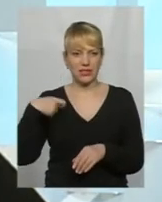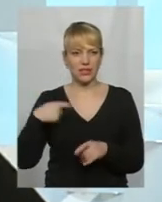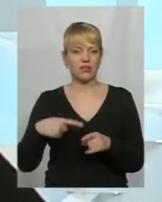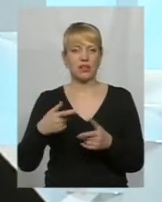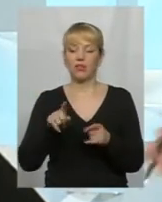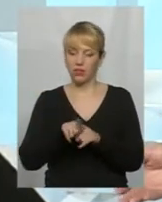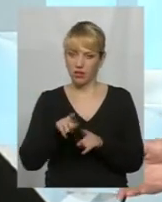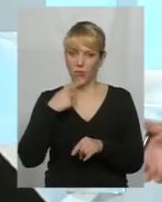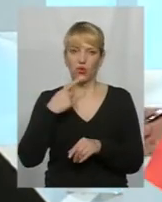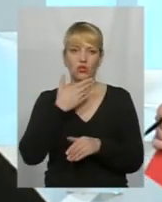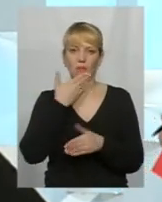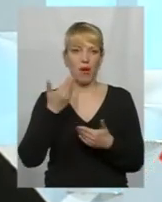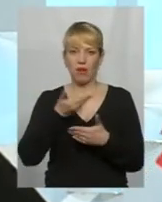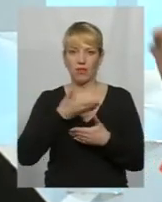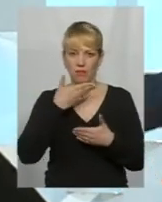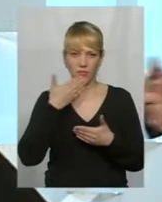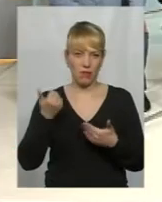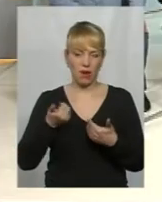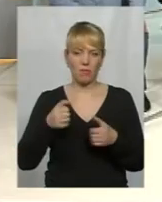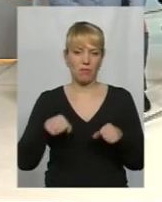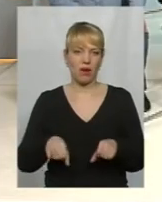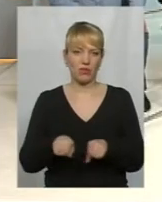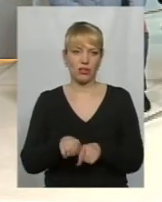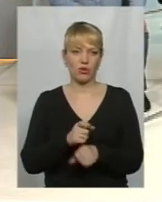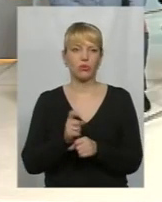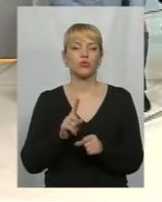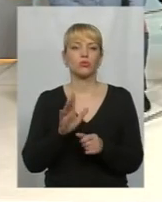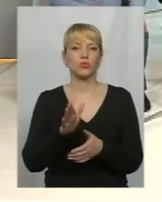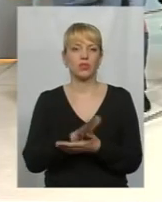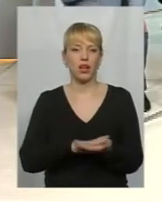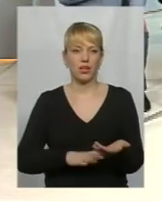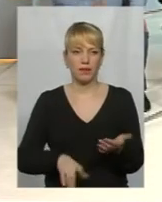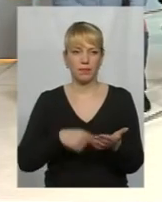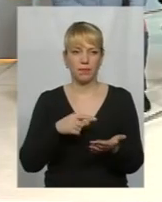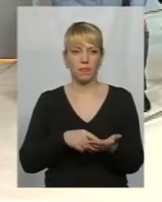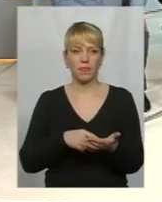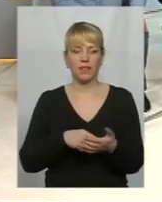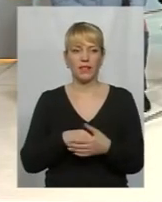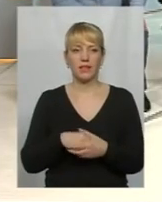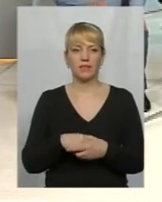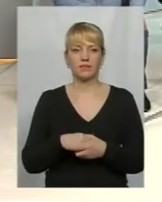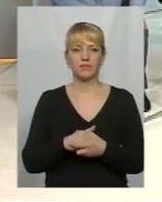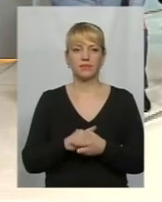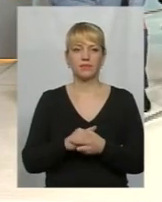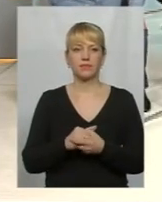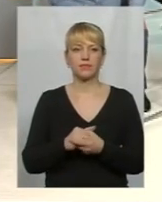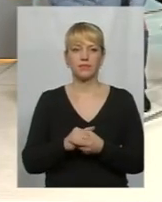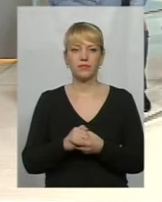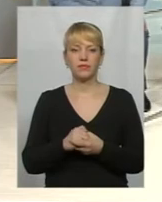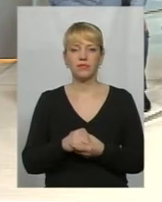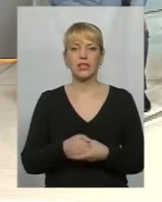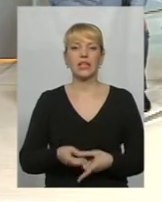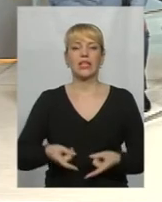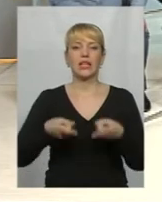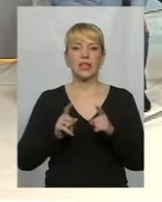мали цього права робити. Що буде далі, як ви думаєте, з блокадою і з цими рішеннями? Я б взагалі дійсно